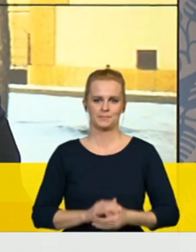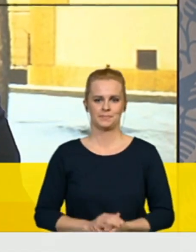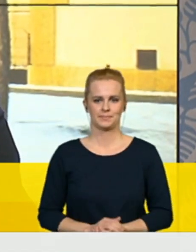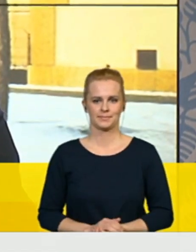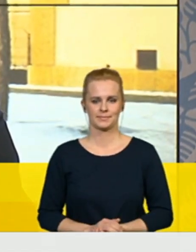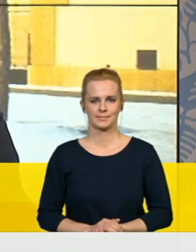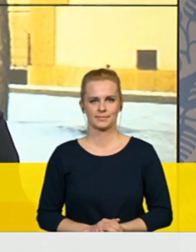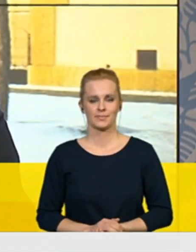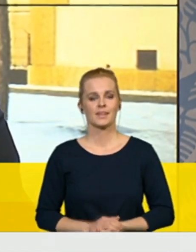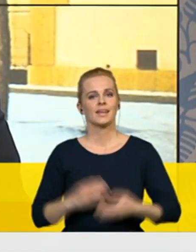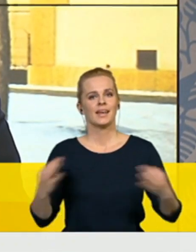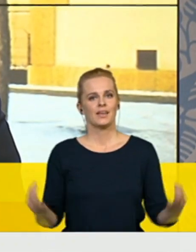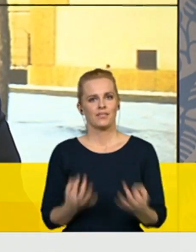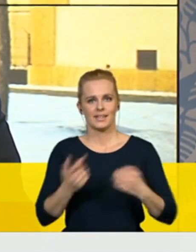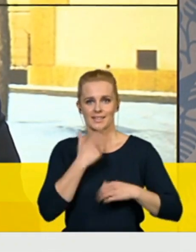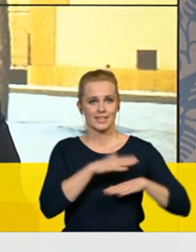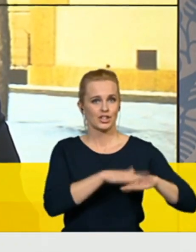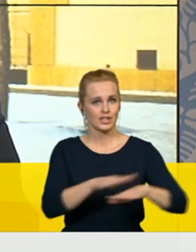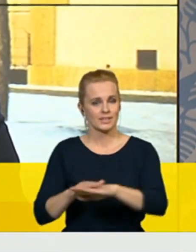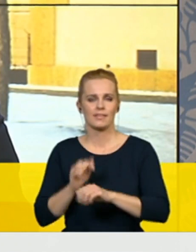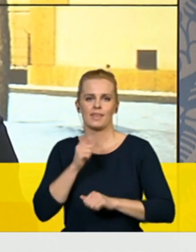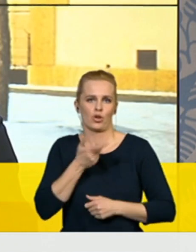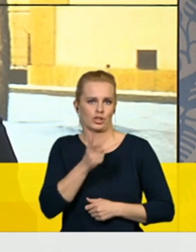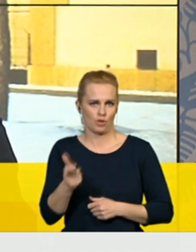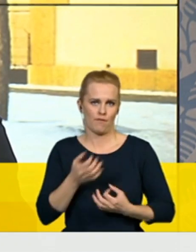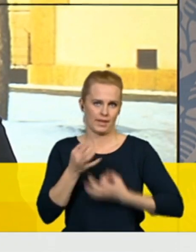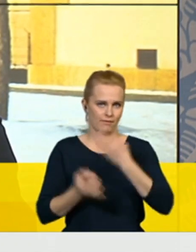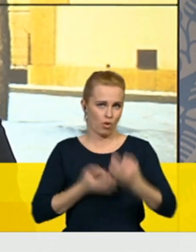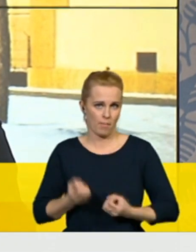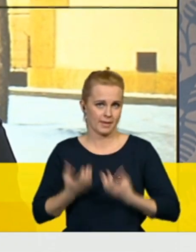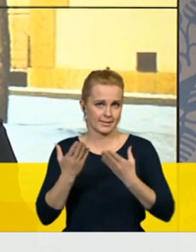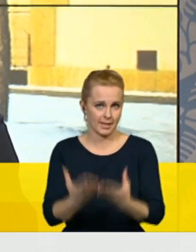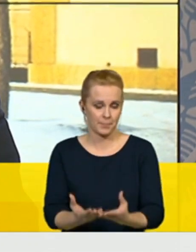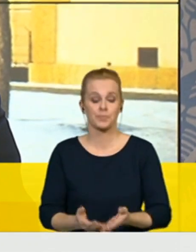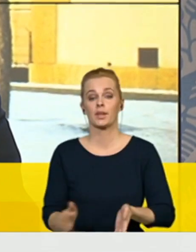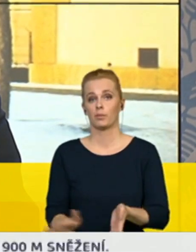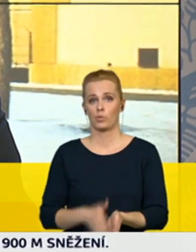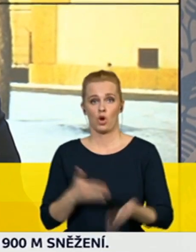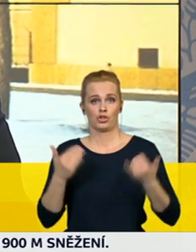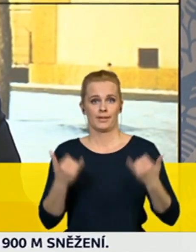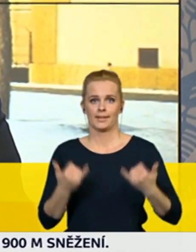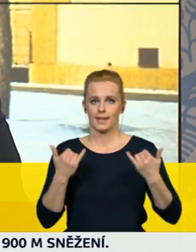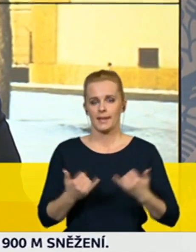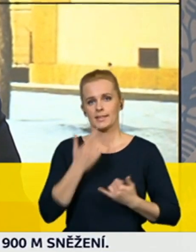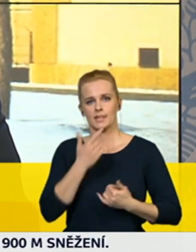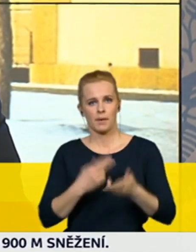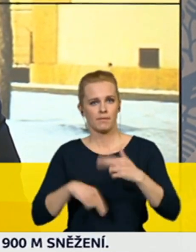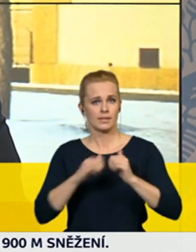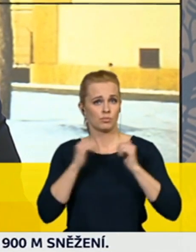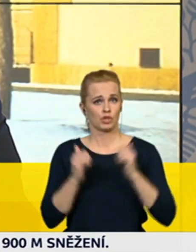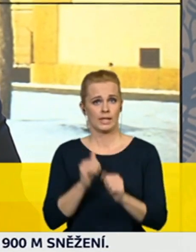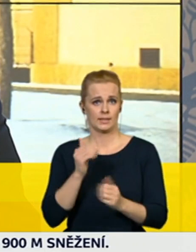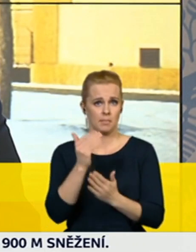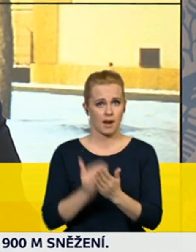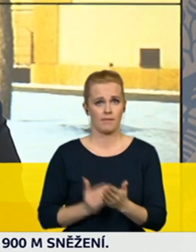možná pár slov na to, k tomu, proč jsme přistoupili k zpřísnění těch opatření a